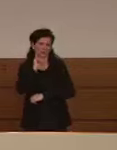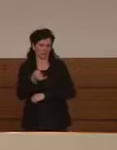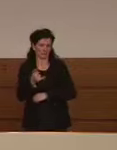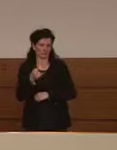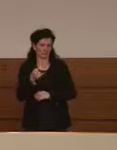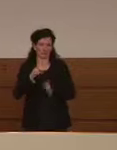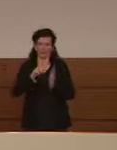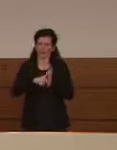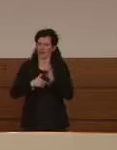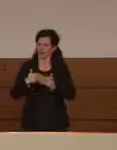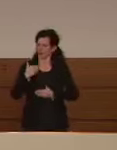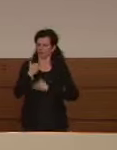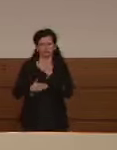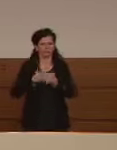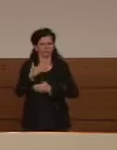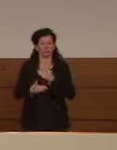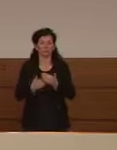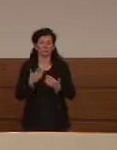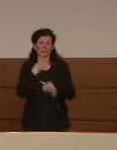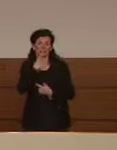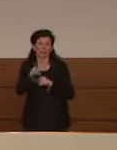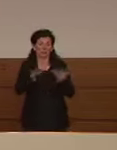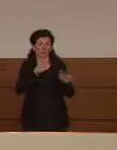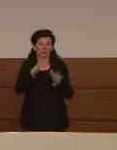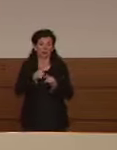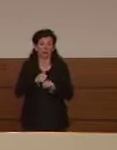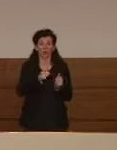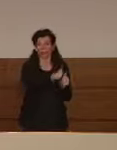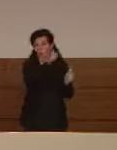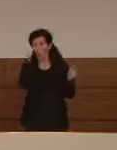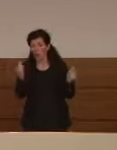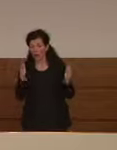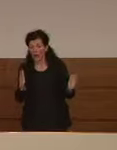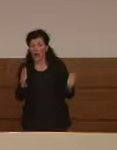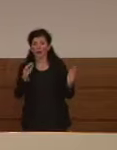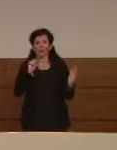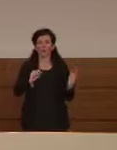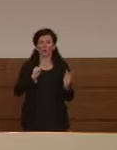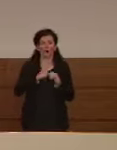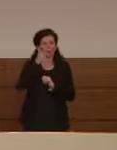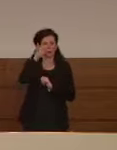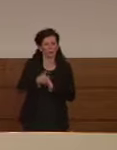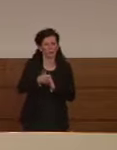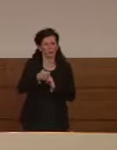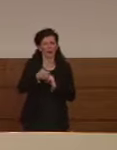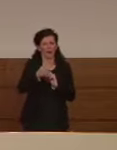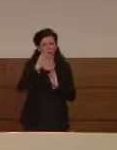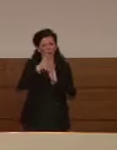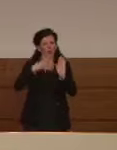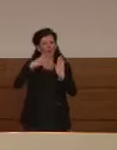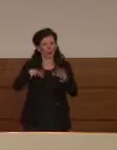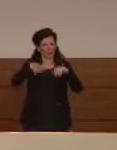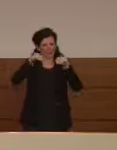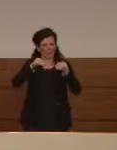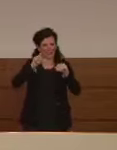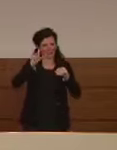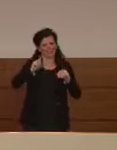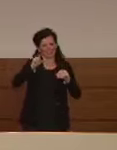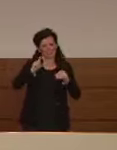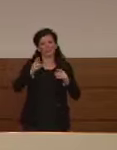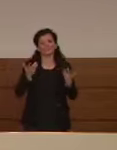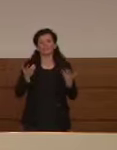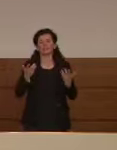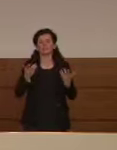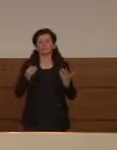anno probabilmente il prossimo anno il primo rimesso del prossimo anno chiaramente che succede che in corso di epidemia